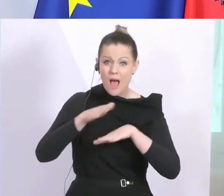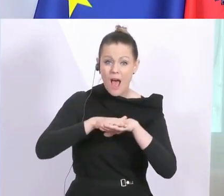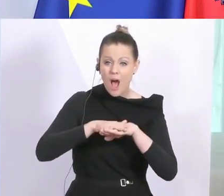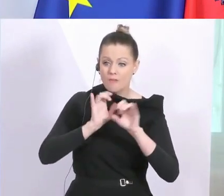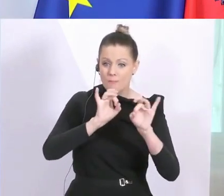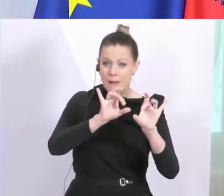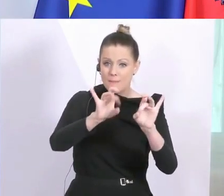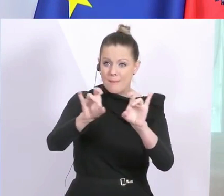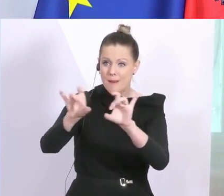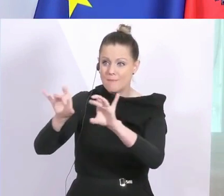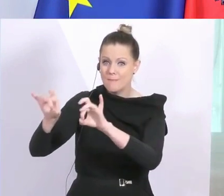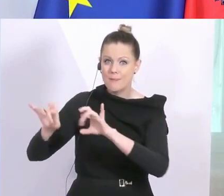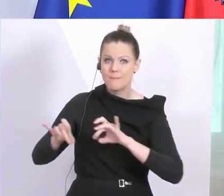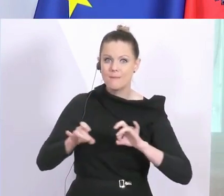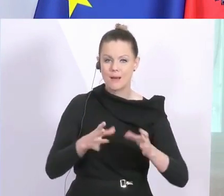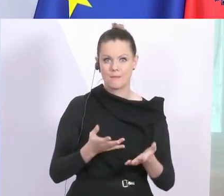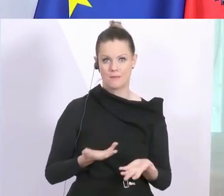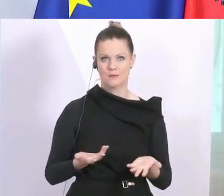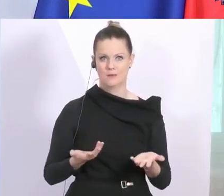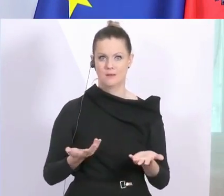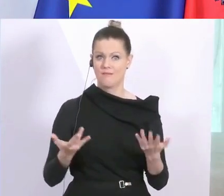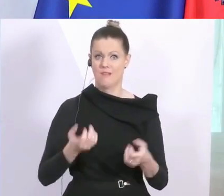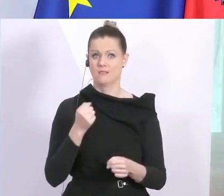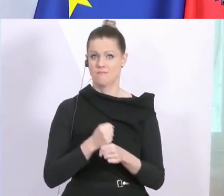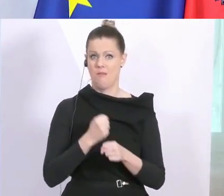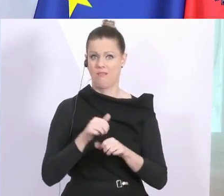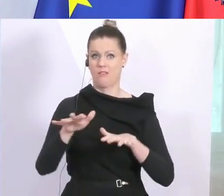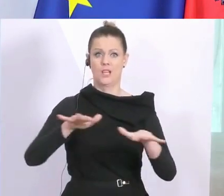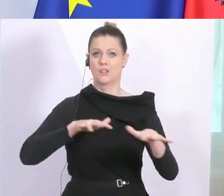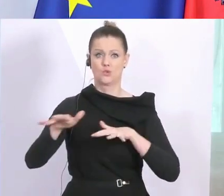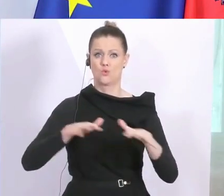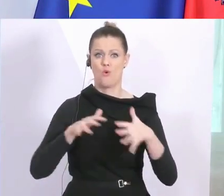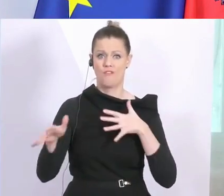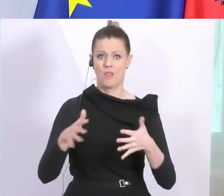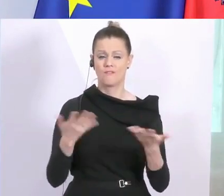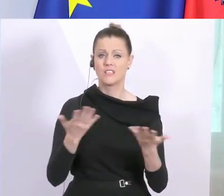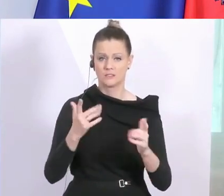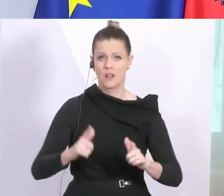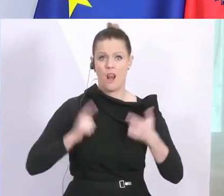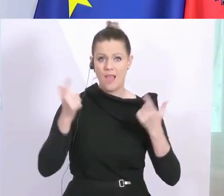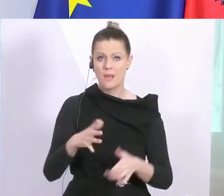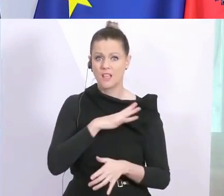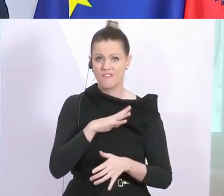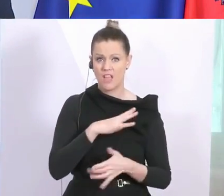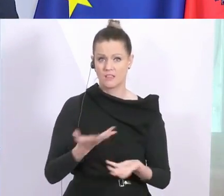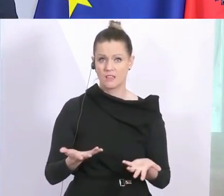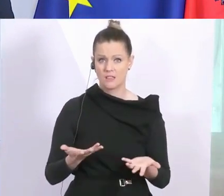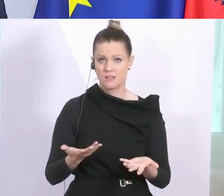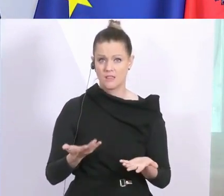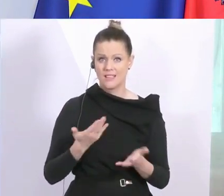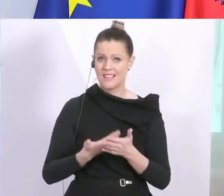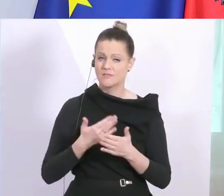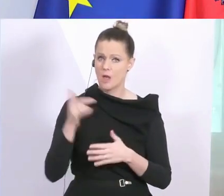andere Menschen gefährden und dann eben genau das machen, was so katastrophal ist, nämlich Leben gefährden. Wie gesagt, die Polizei ist hier